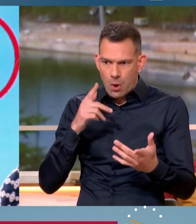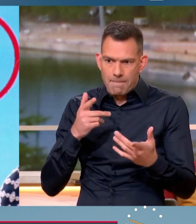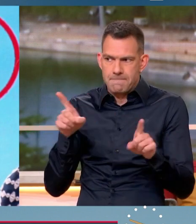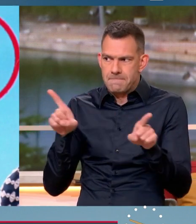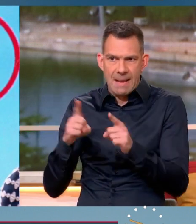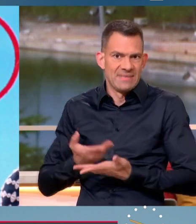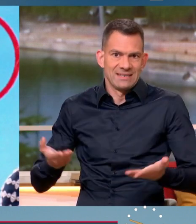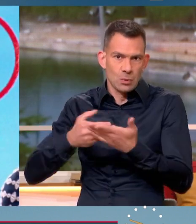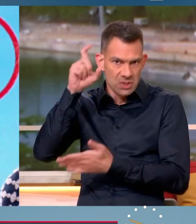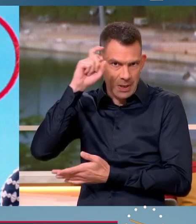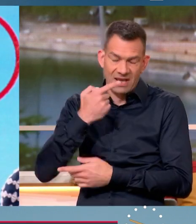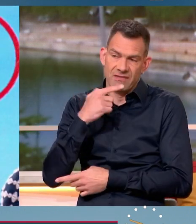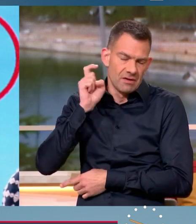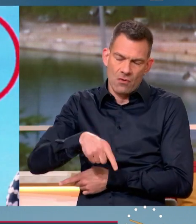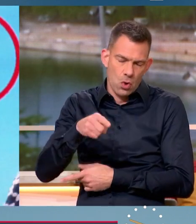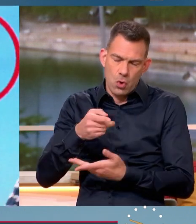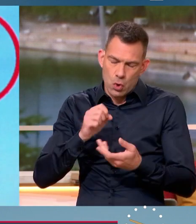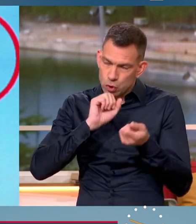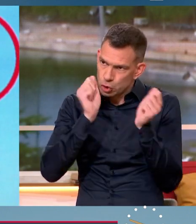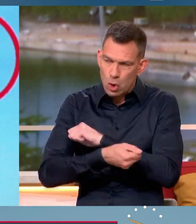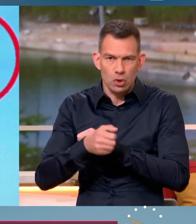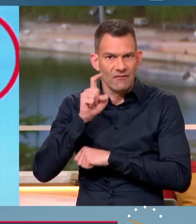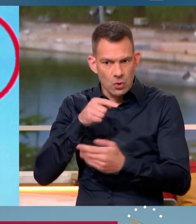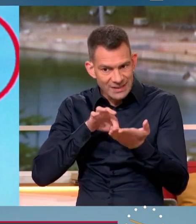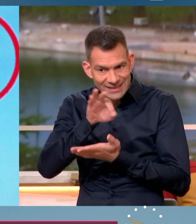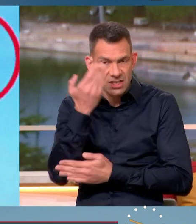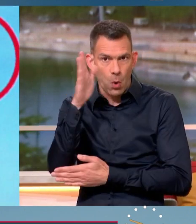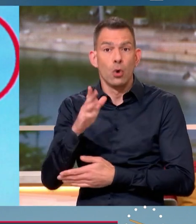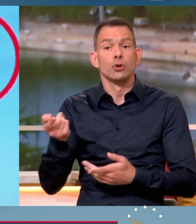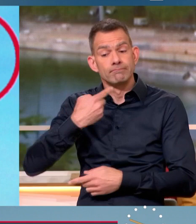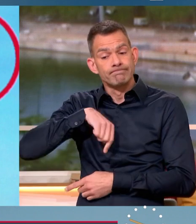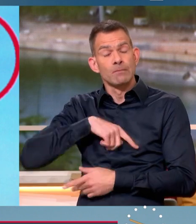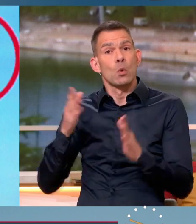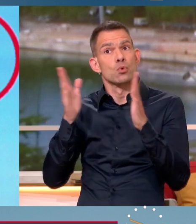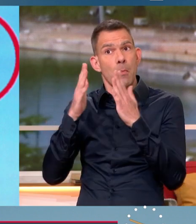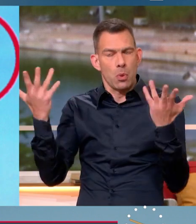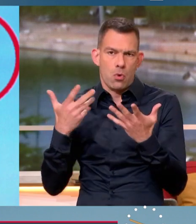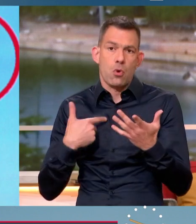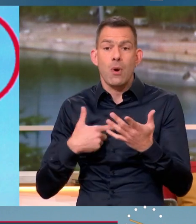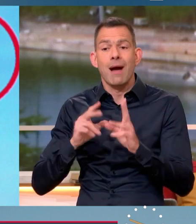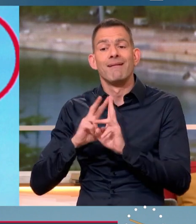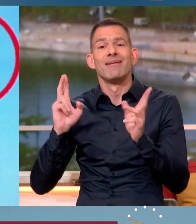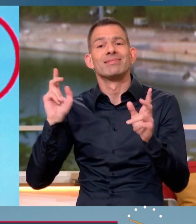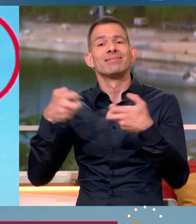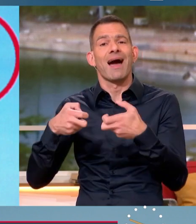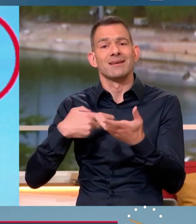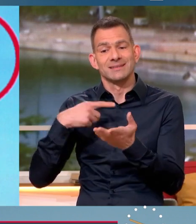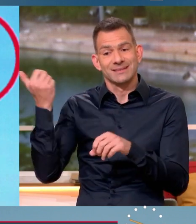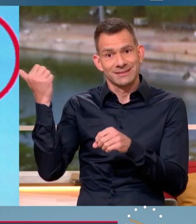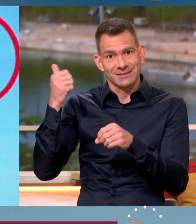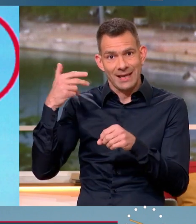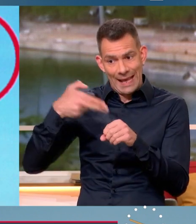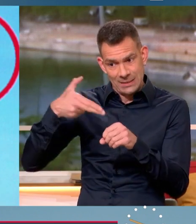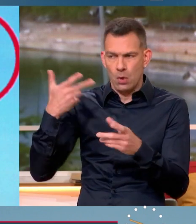changer de logiciel. Moi, ce que nous demandons, nous demandons une baisse des taxes sur le carburant. C'est dans le programme législatif que nous